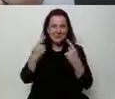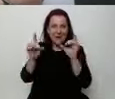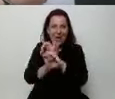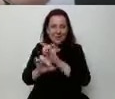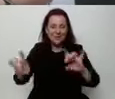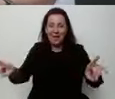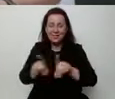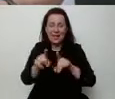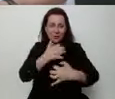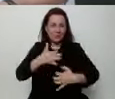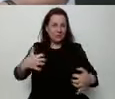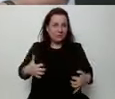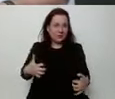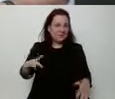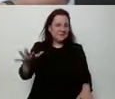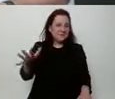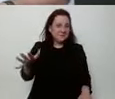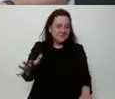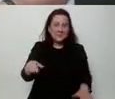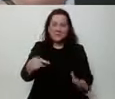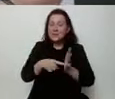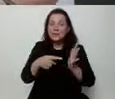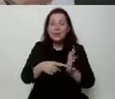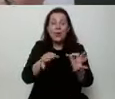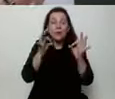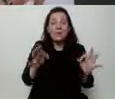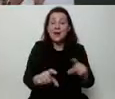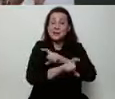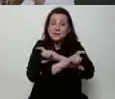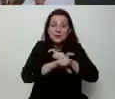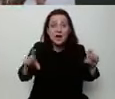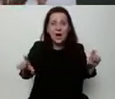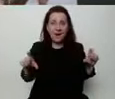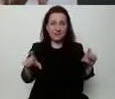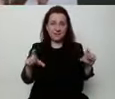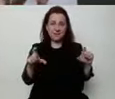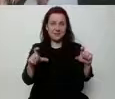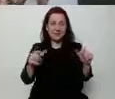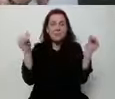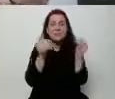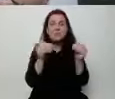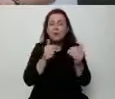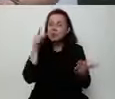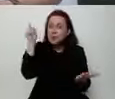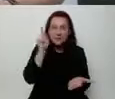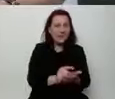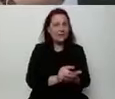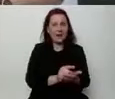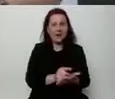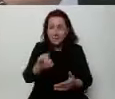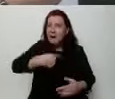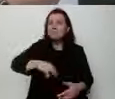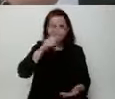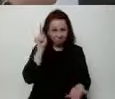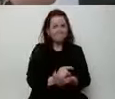gospodarką. I to jest jedyny czas, kiedy możemy wygrać i kiedy wygramy.